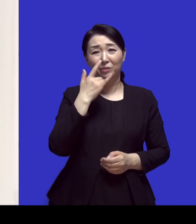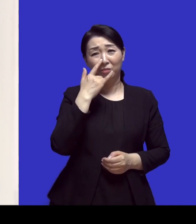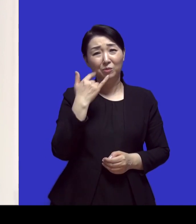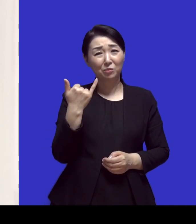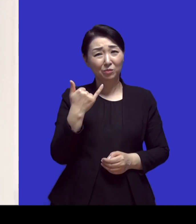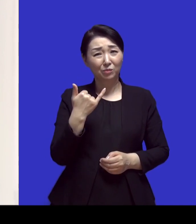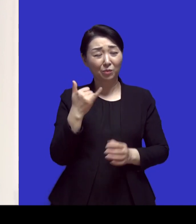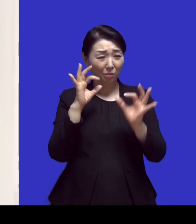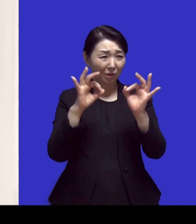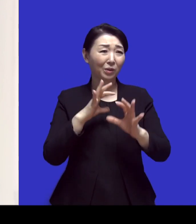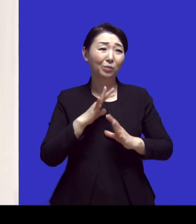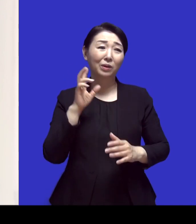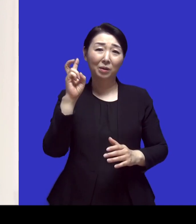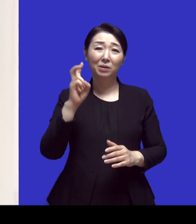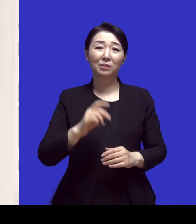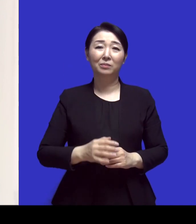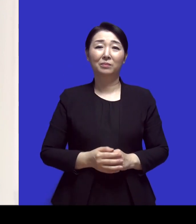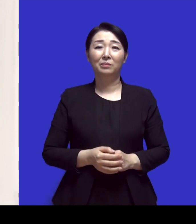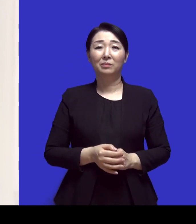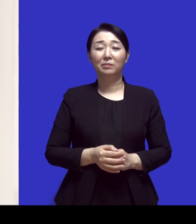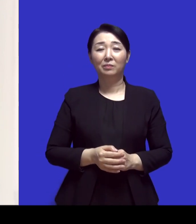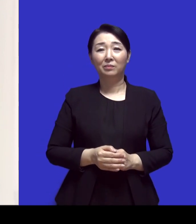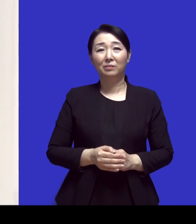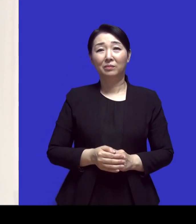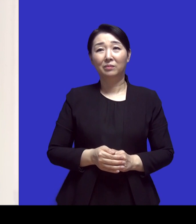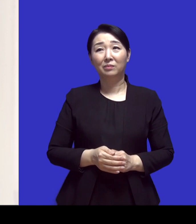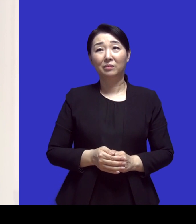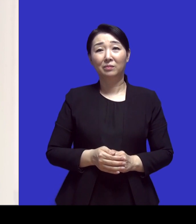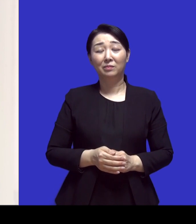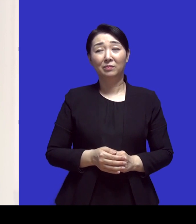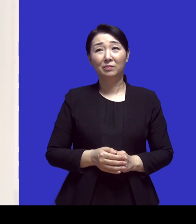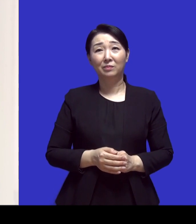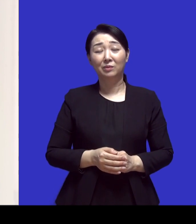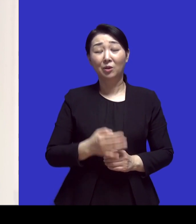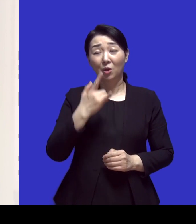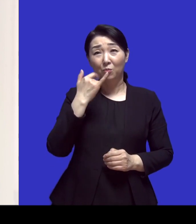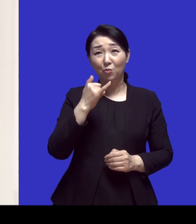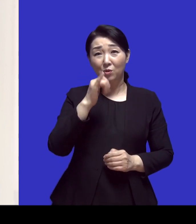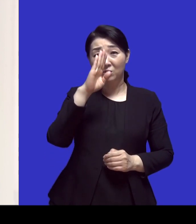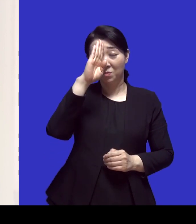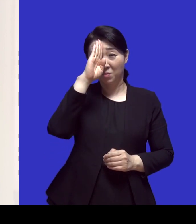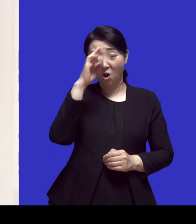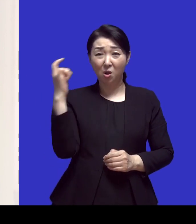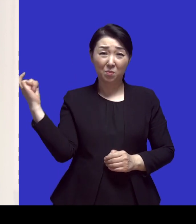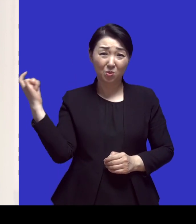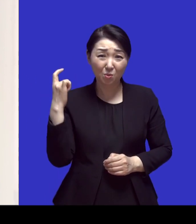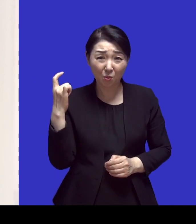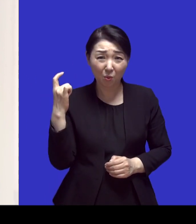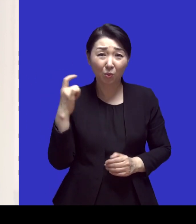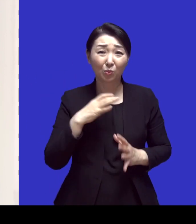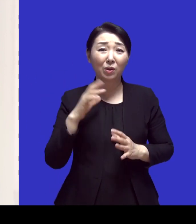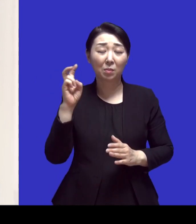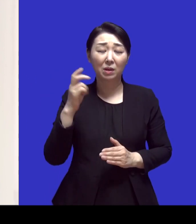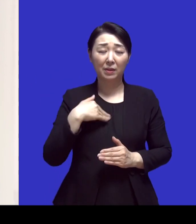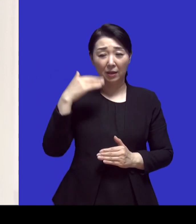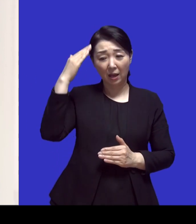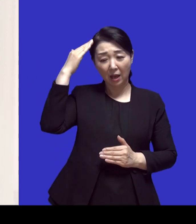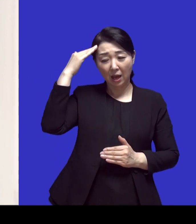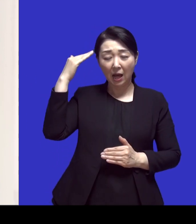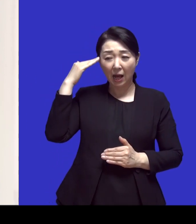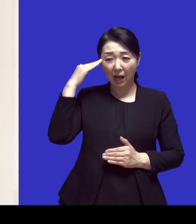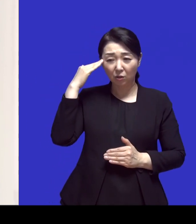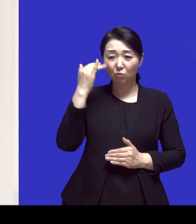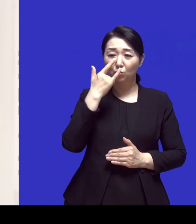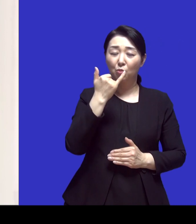놀라셨을까요 네네 부모님 소식 듣고 뭐 뭐 제가 이제 한국에 부모님 댁에 있었죠 네 한